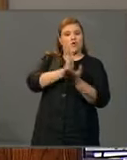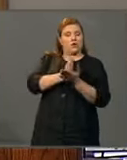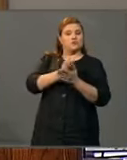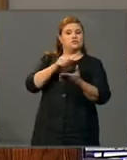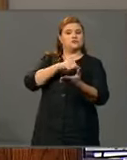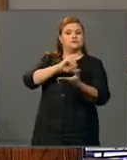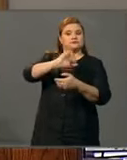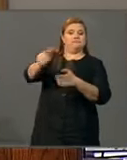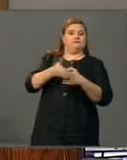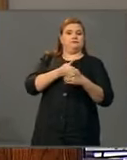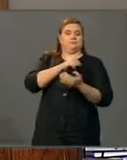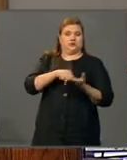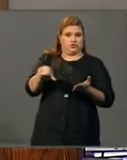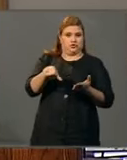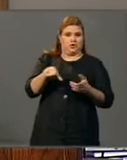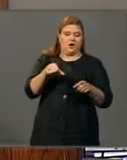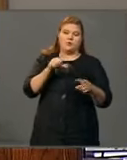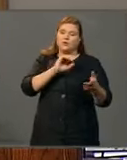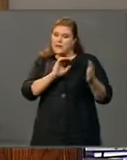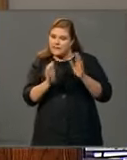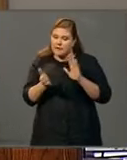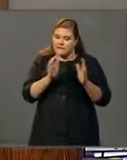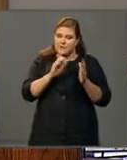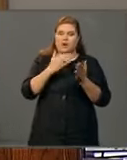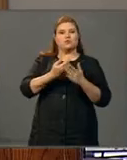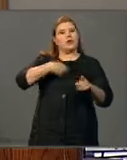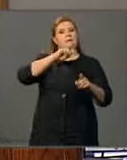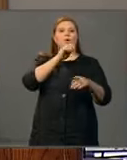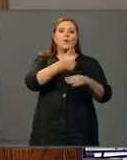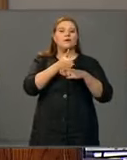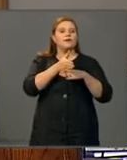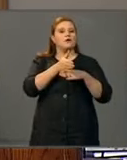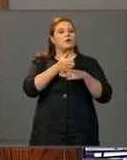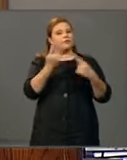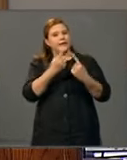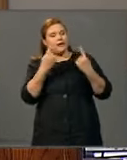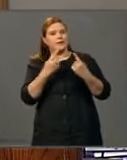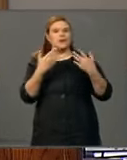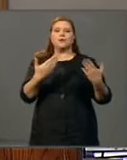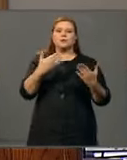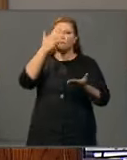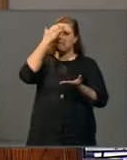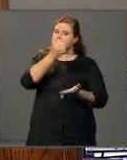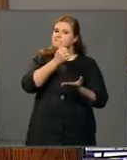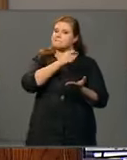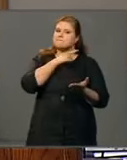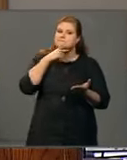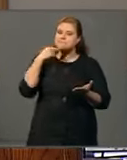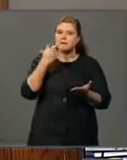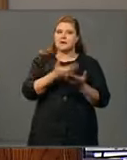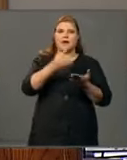omistaja. Tämä on kuitenkin epävarmaa, sillä emoyhtiöillä ei ainakaan tällä hetkellä ole tarvittavia pääomia tai